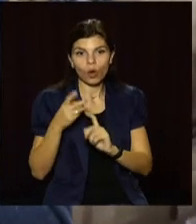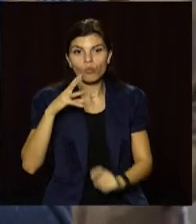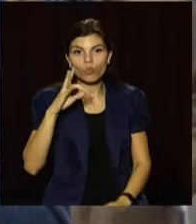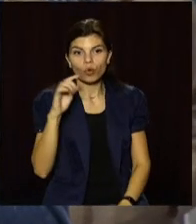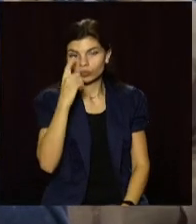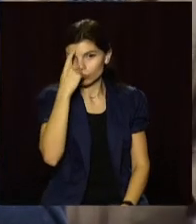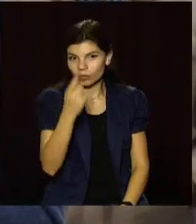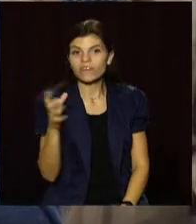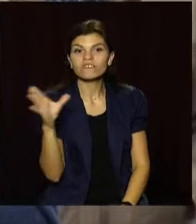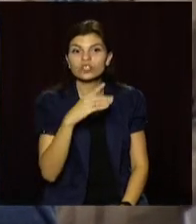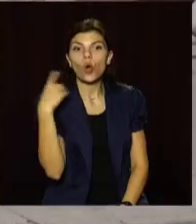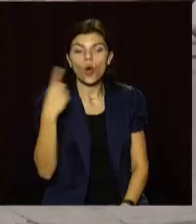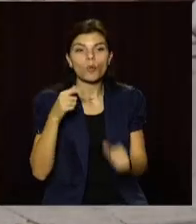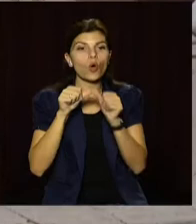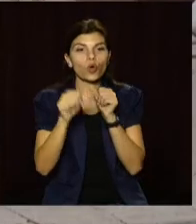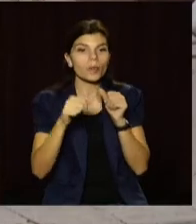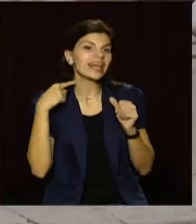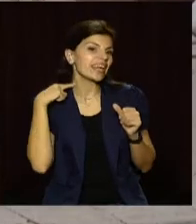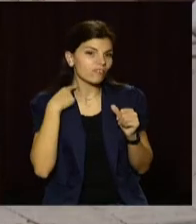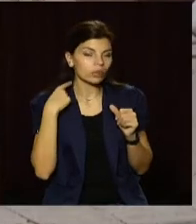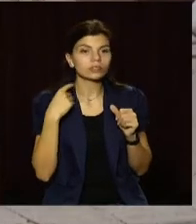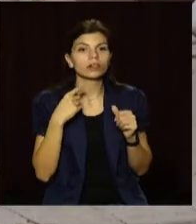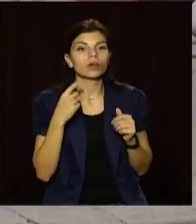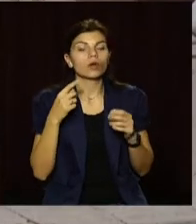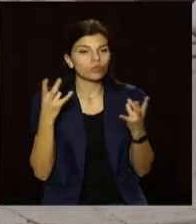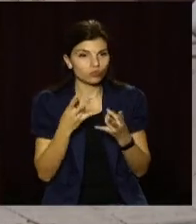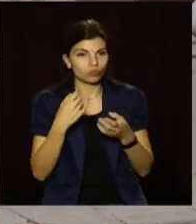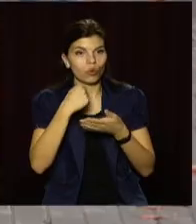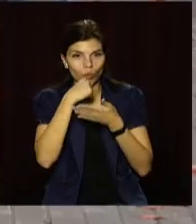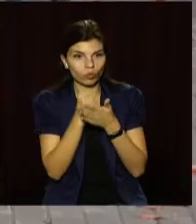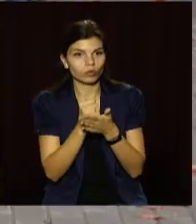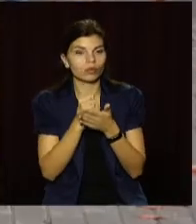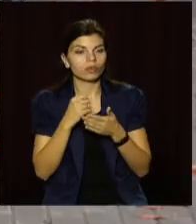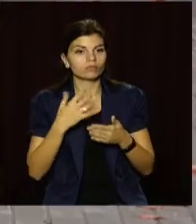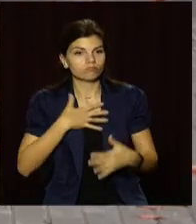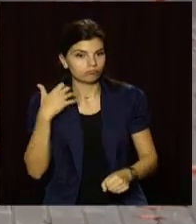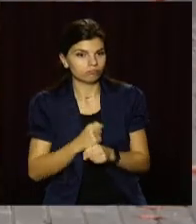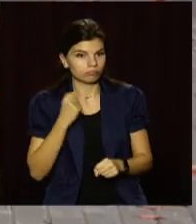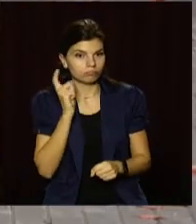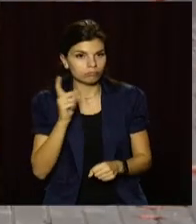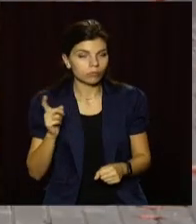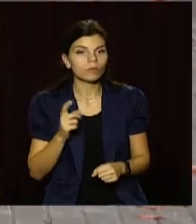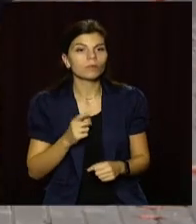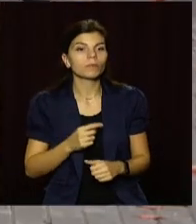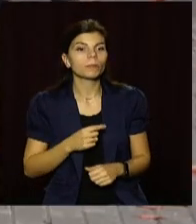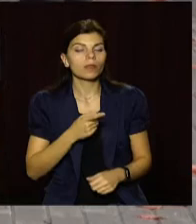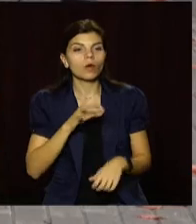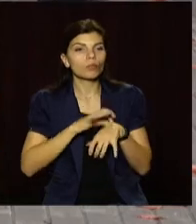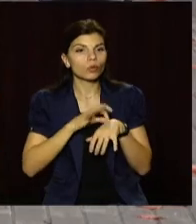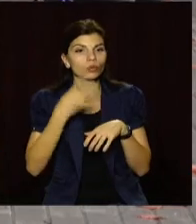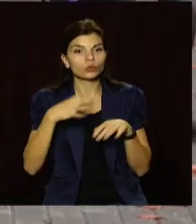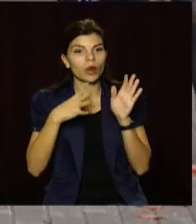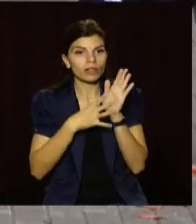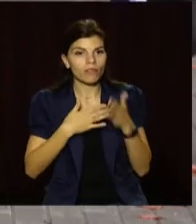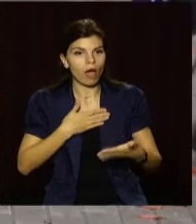наголошують, всі області, крім Кіровоградської, потребують встановлення додаткових обмежень. Базовий показник захворюваності – 49